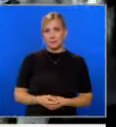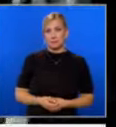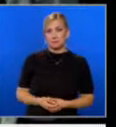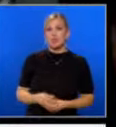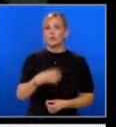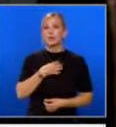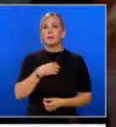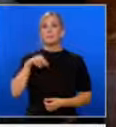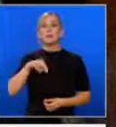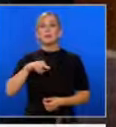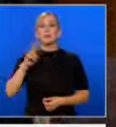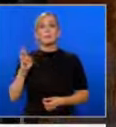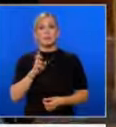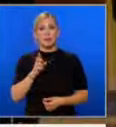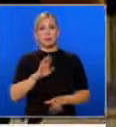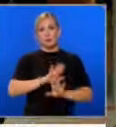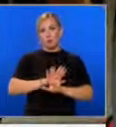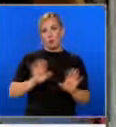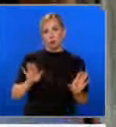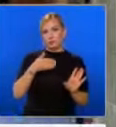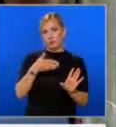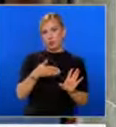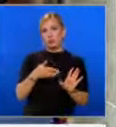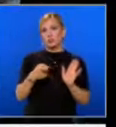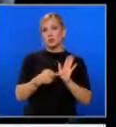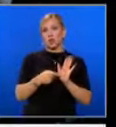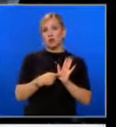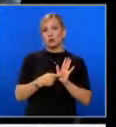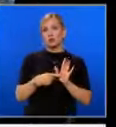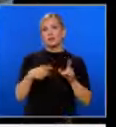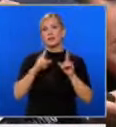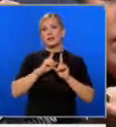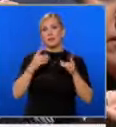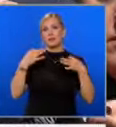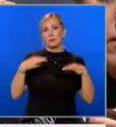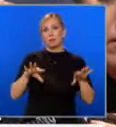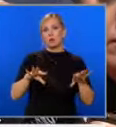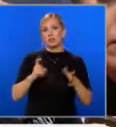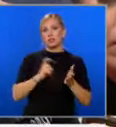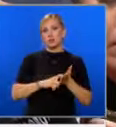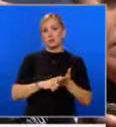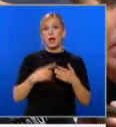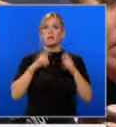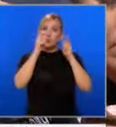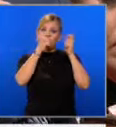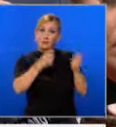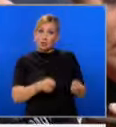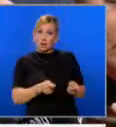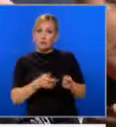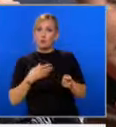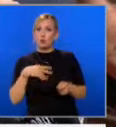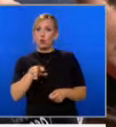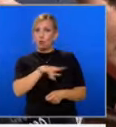От ГЕРП и ППДБ се обвиха против с аргумента, че Законът е недемократичен и проруски. Уважавам колегите от партия